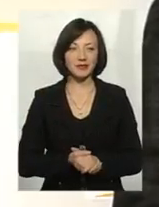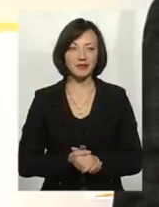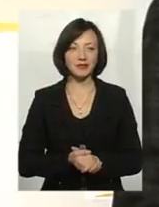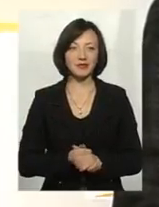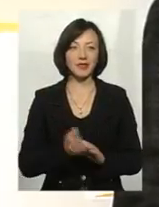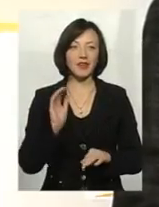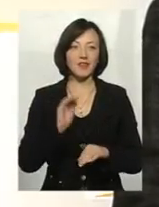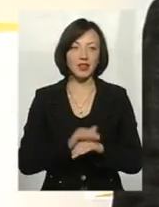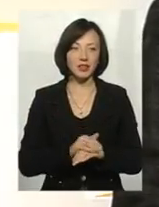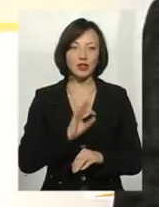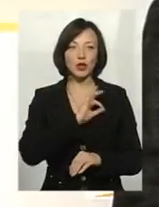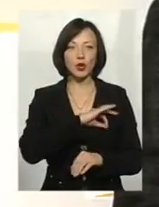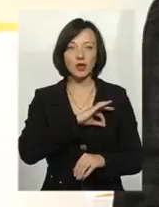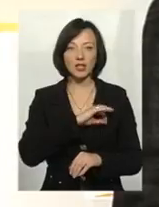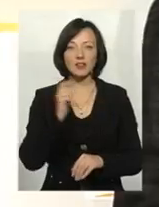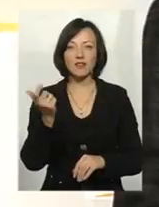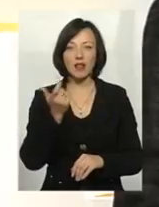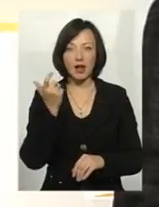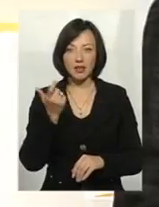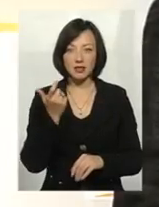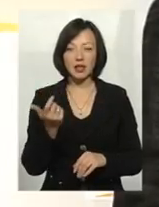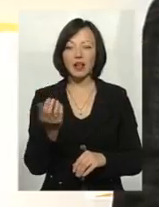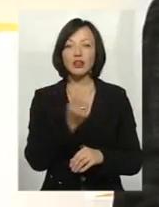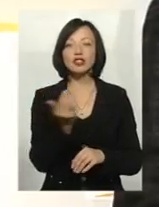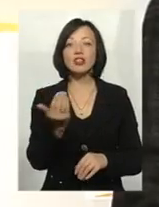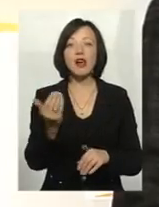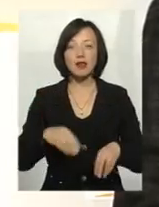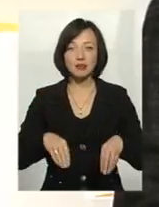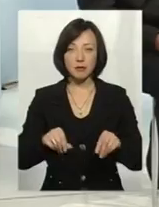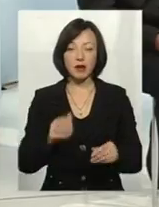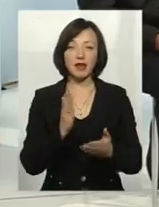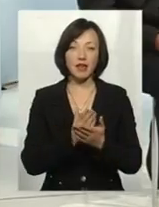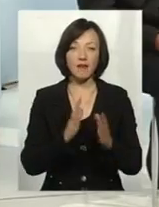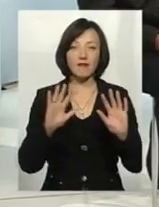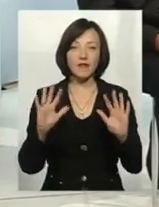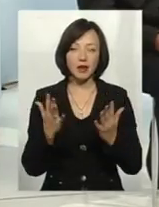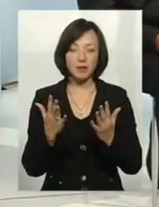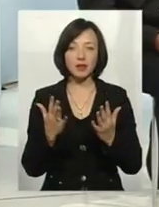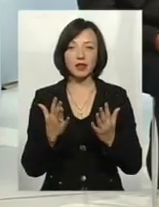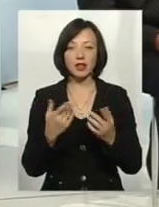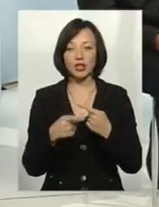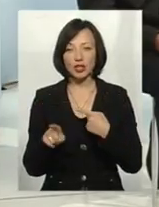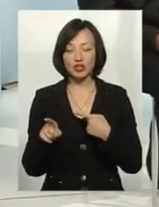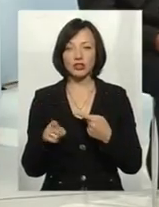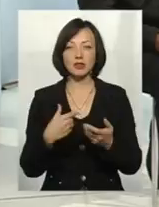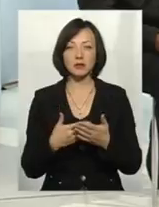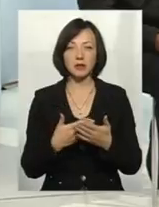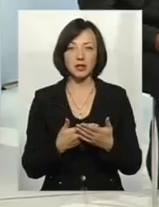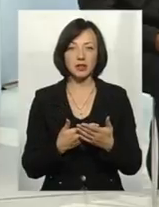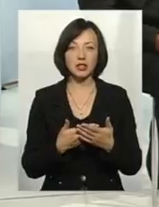то є фактично юридичний власник, на ким земельна ділянка. Є випадки, другі випадки,